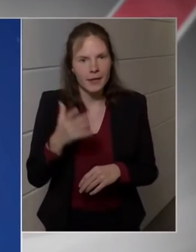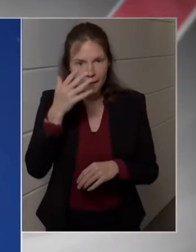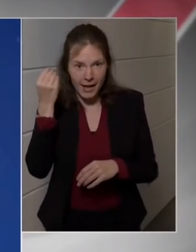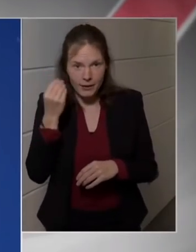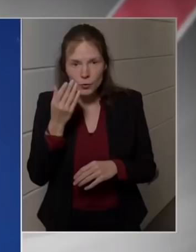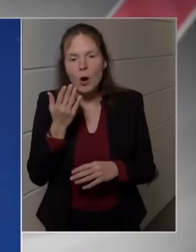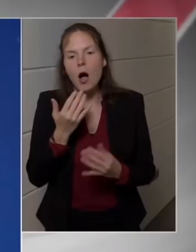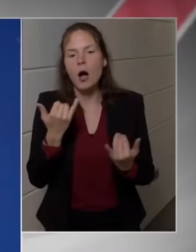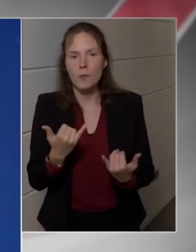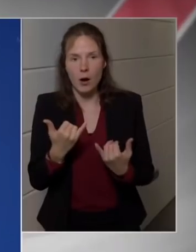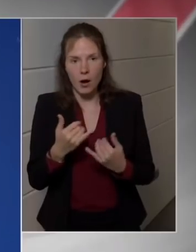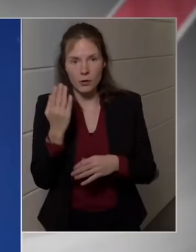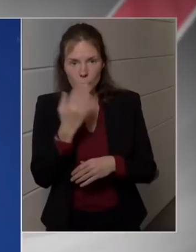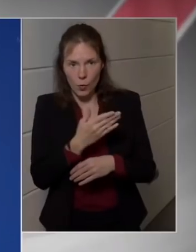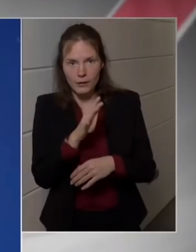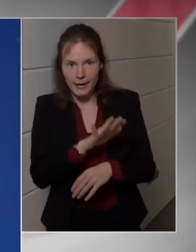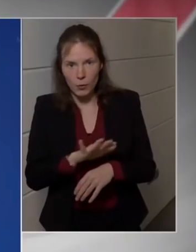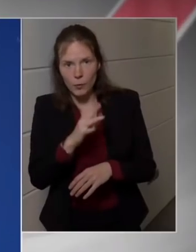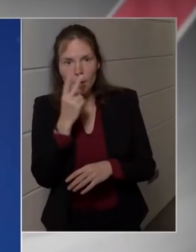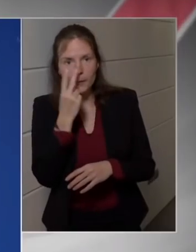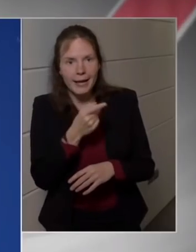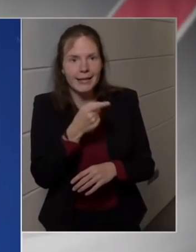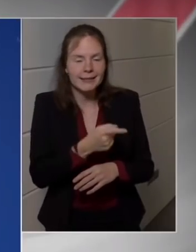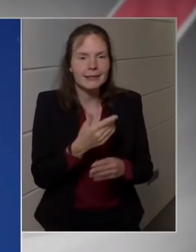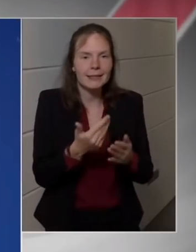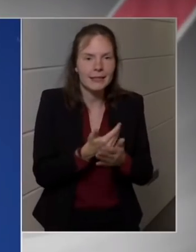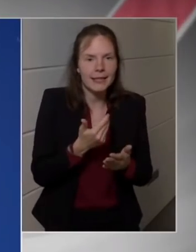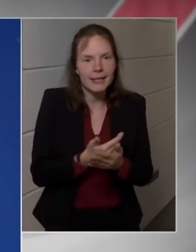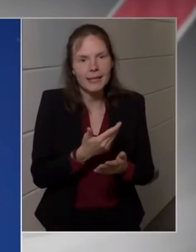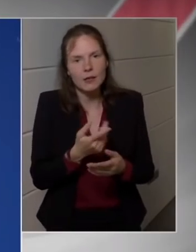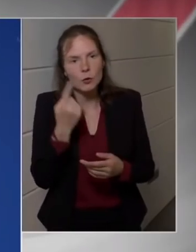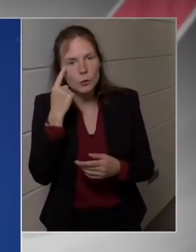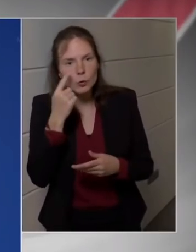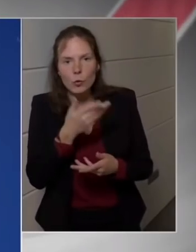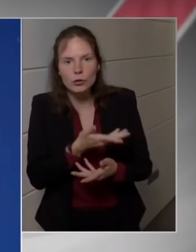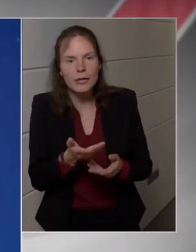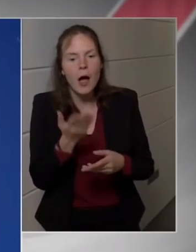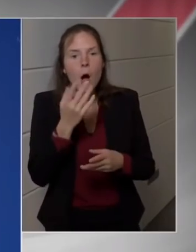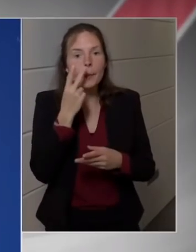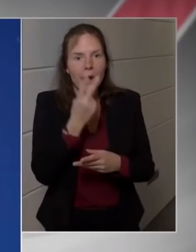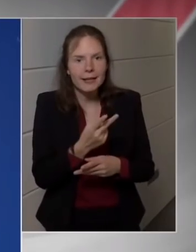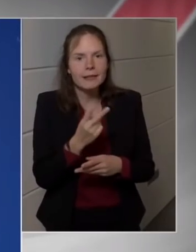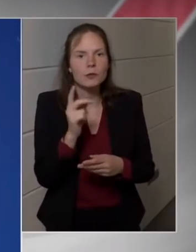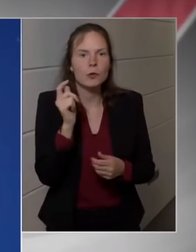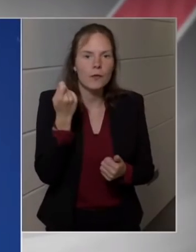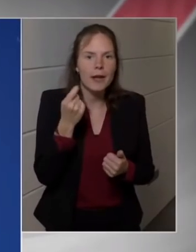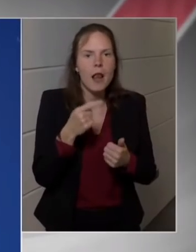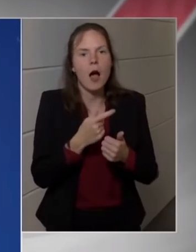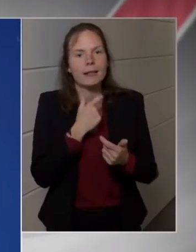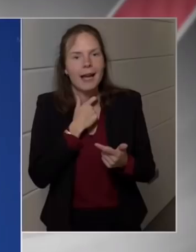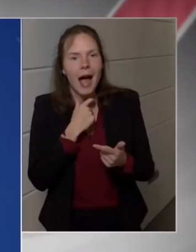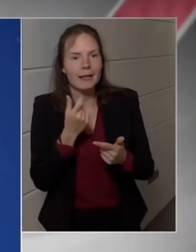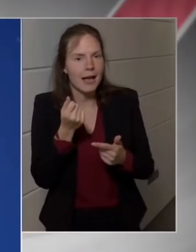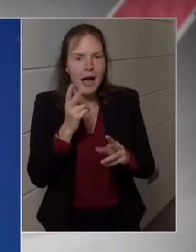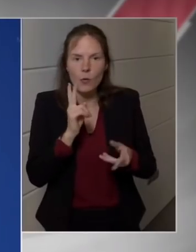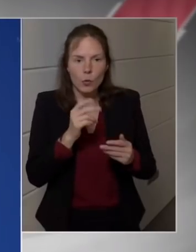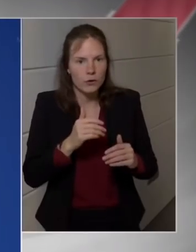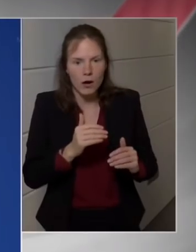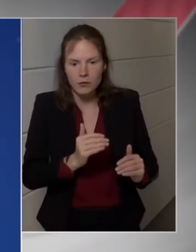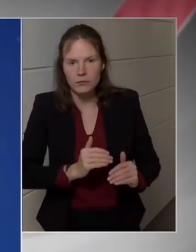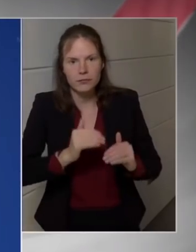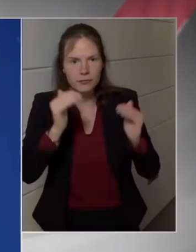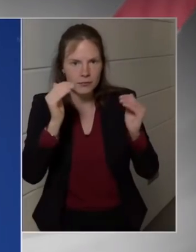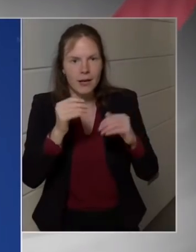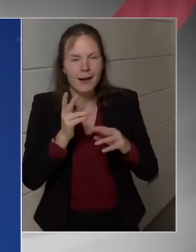azt látjuk, hogy ennek fenntarthatósága a kormány egyik legfontosabb, legnagyobb és legnehezebb feladata. Ne felejtsük el, hogyha valaki ma